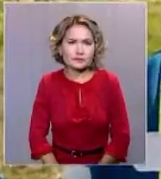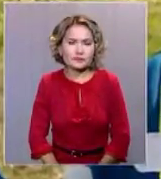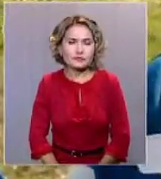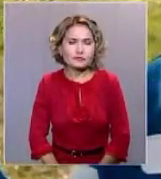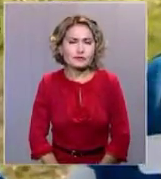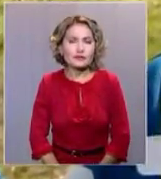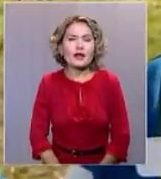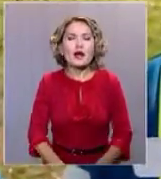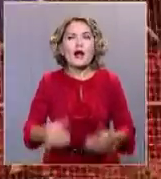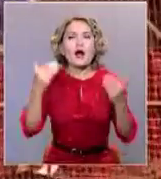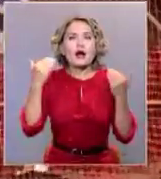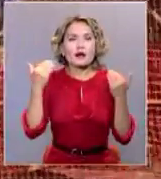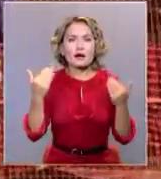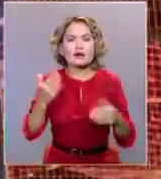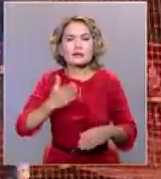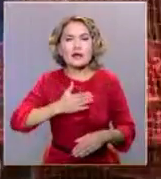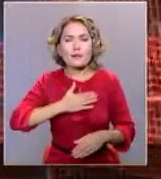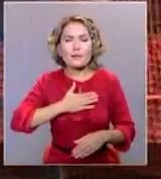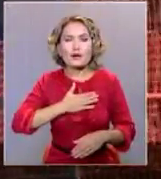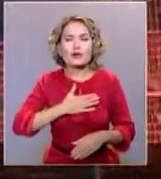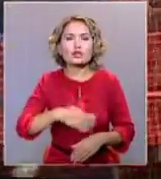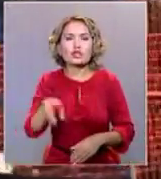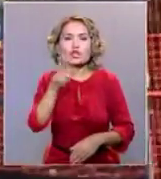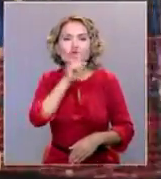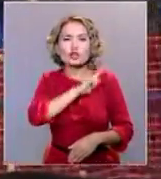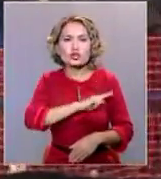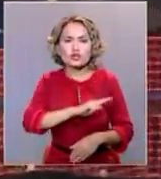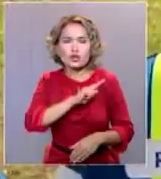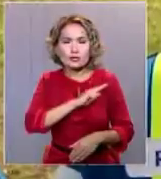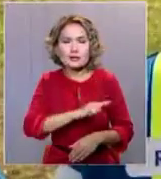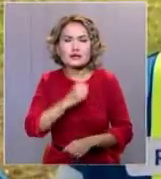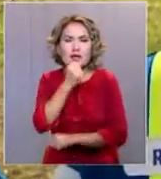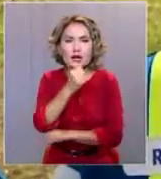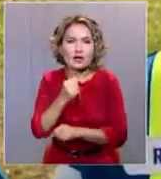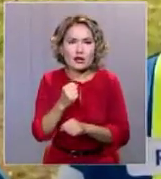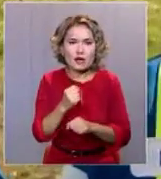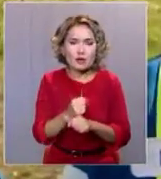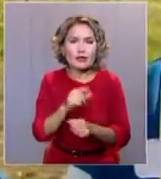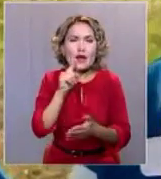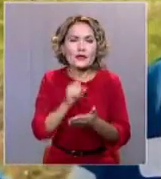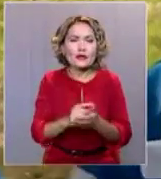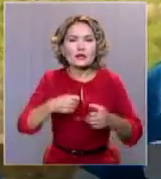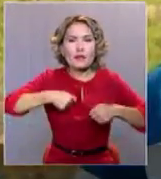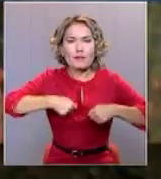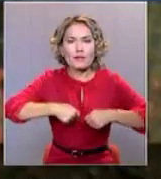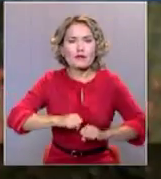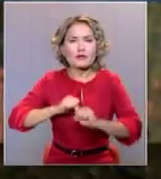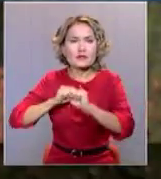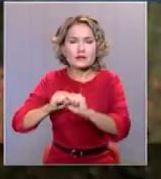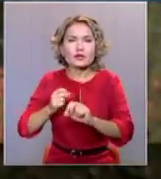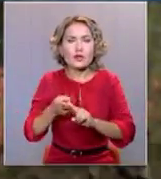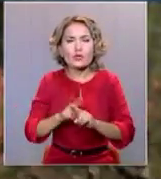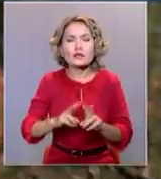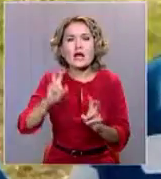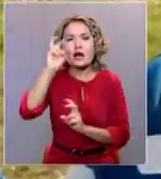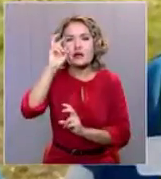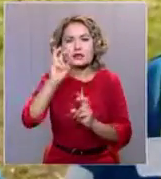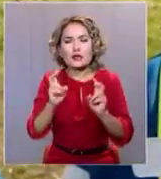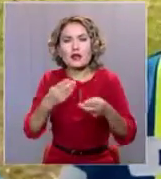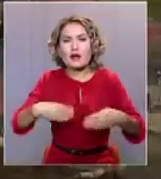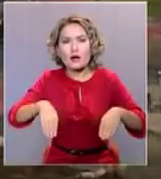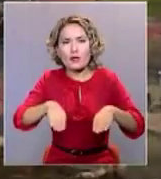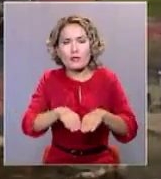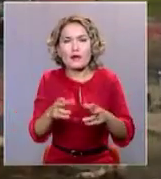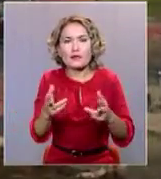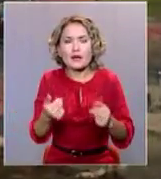Қазір біз ең алдымен жұмыстыларымыздың қауіпсіздігін қамтамасы етіміз керек. Сонда қоршаған ортамен табиғатқа келтіретін қауіп қатерді